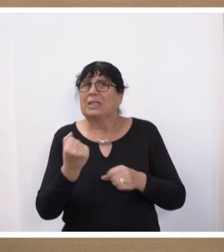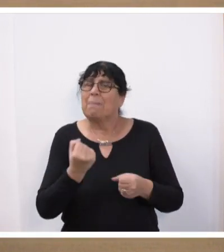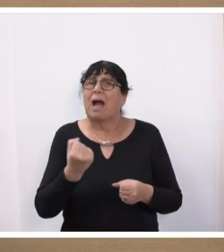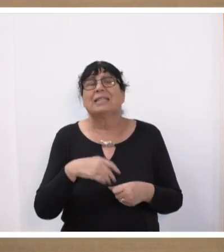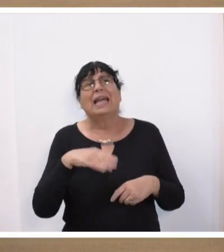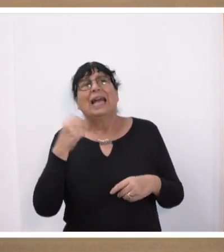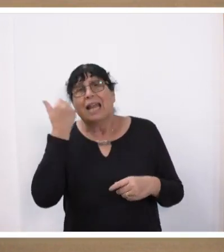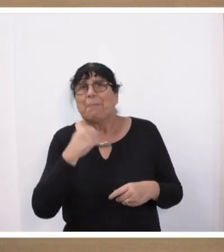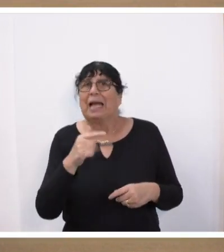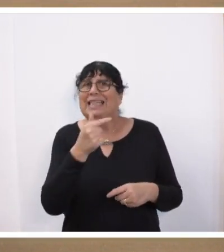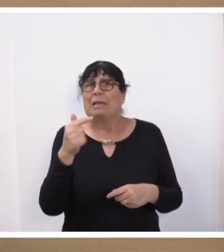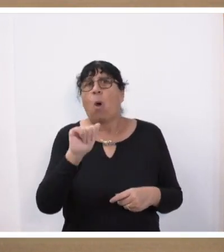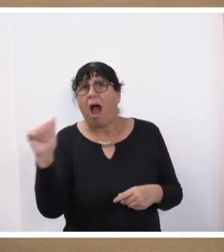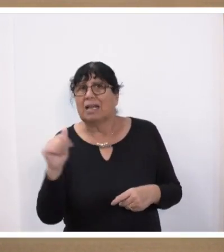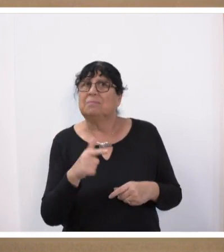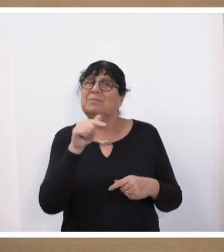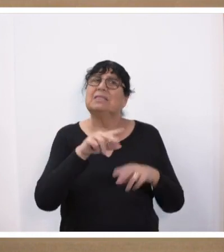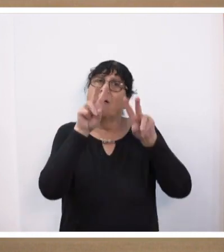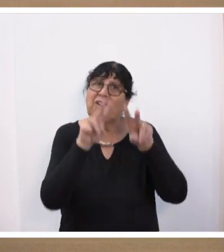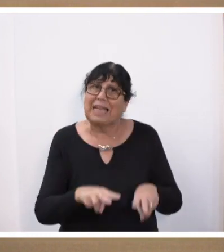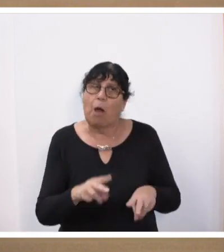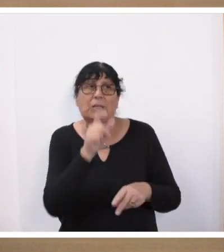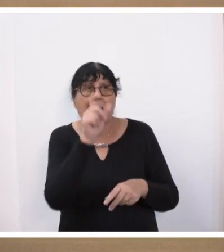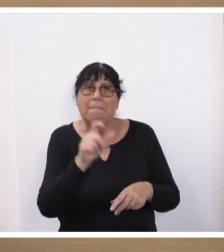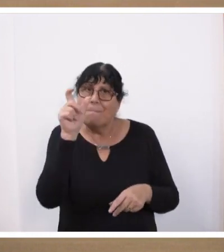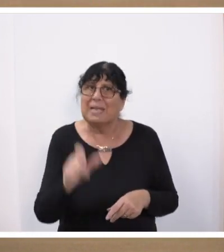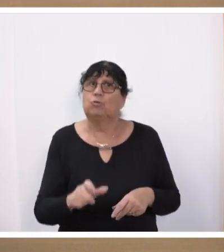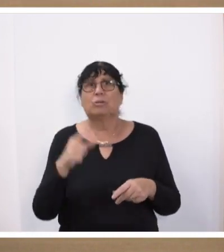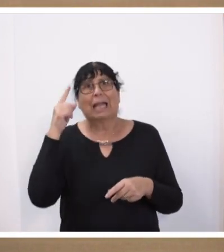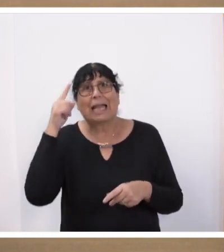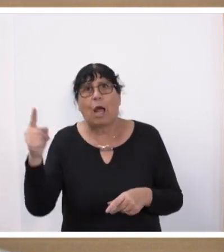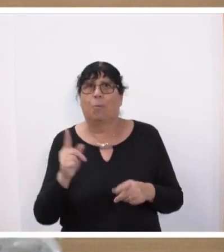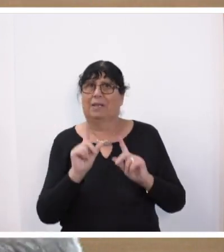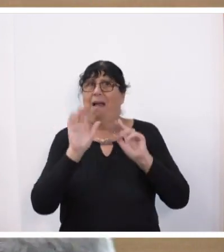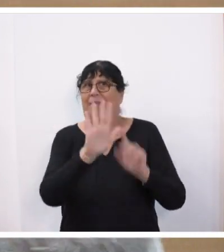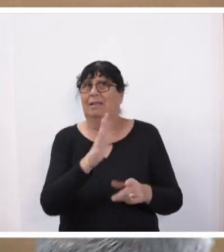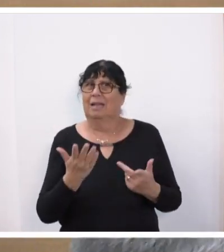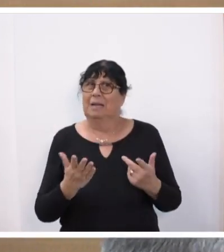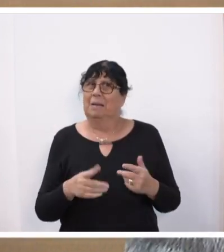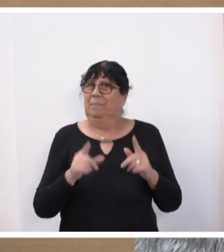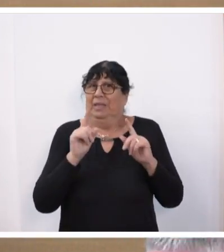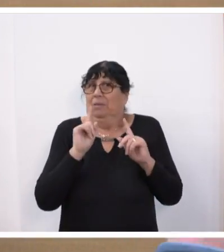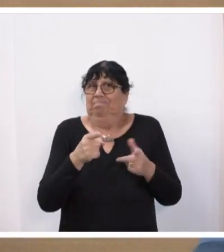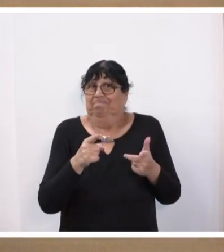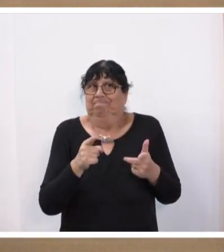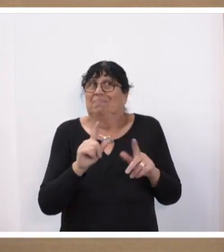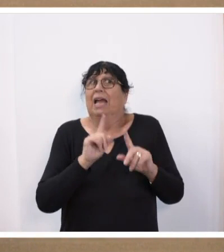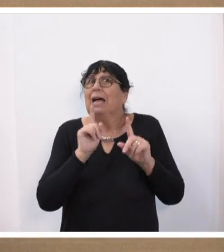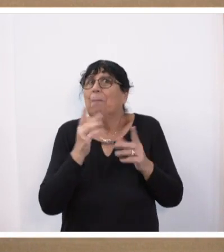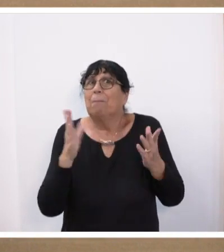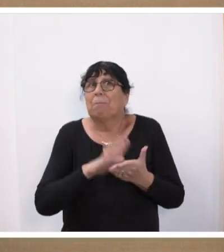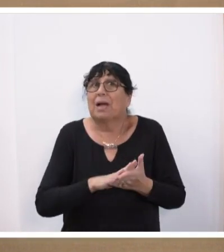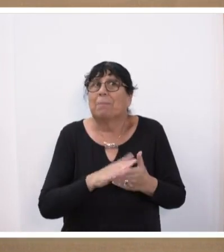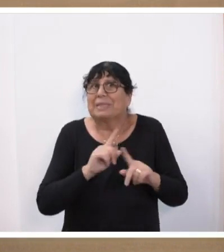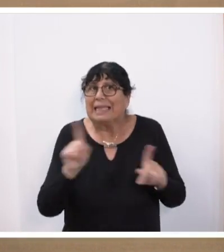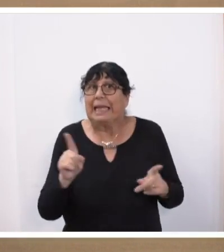Vertrauen eben die Menschen dann auch auf diese Worte gezählt haben und sie wurden eben nicht eingehalten. Im Gegenteil, Saarlouis droht geschlossen zu